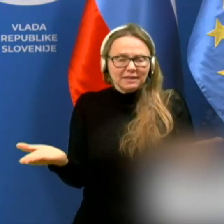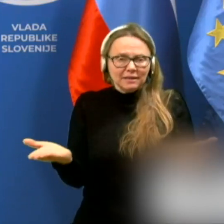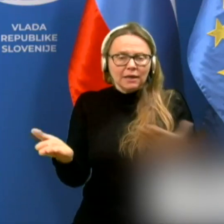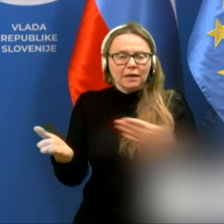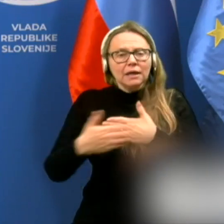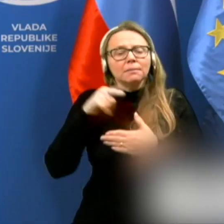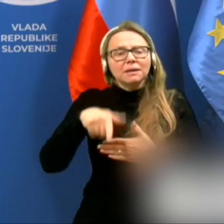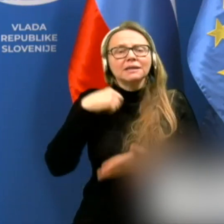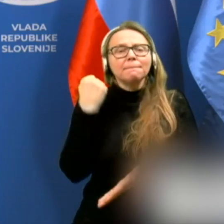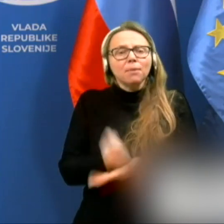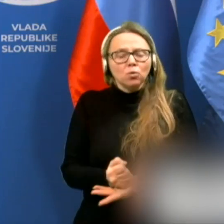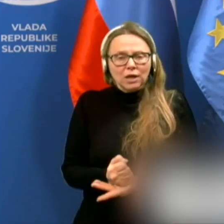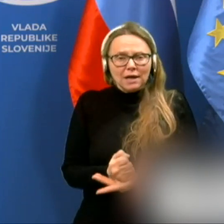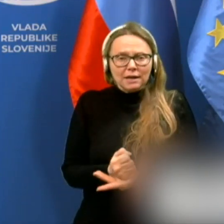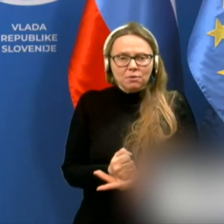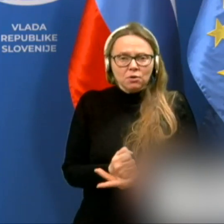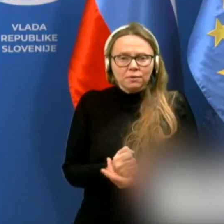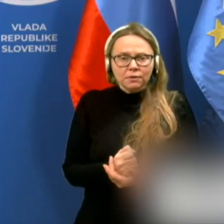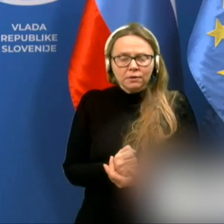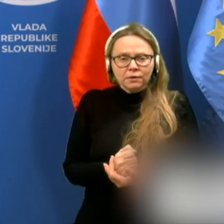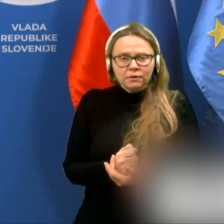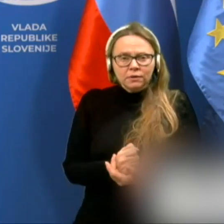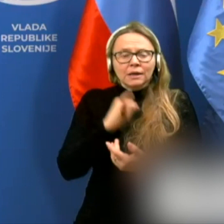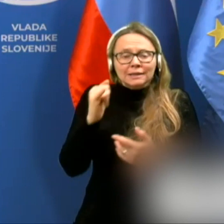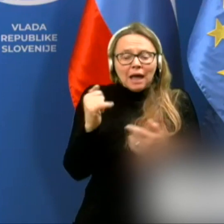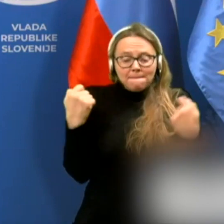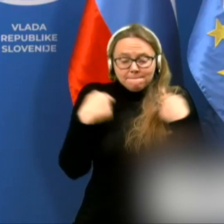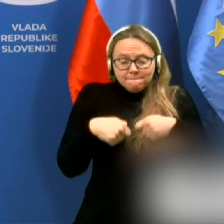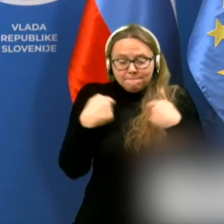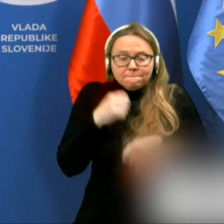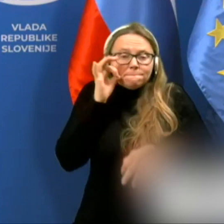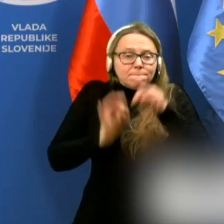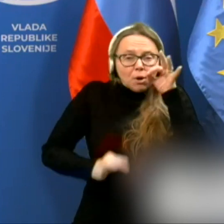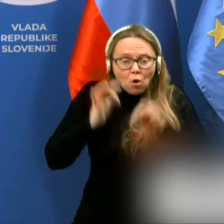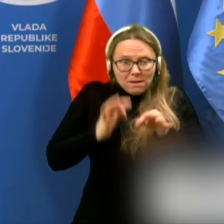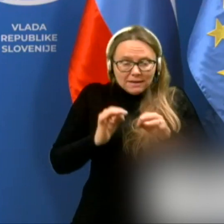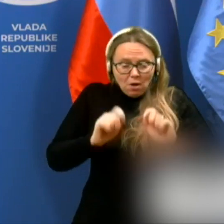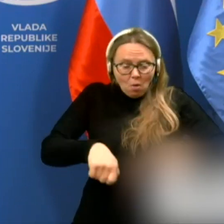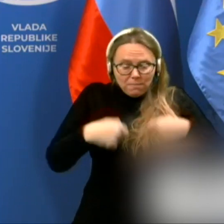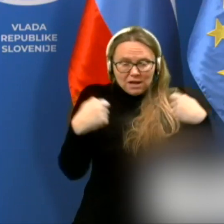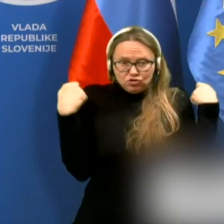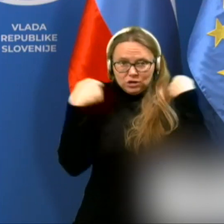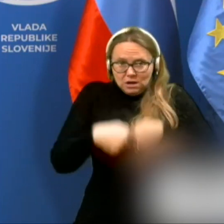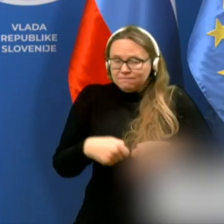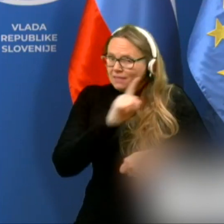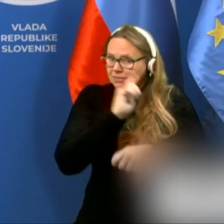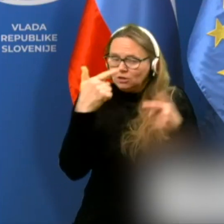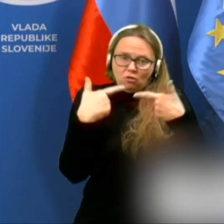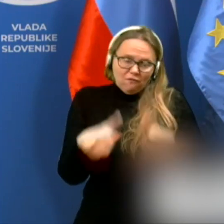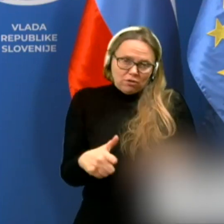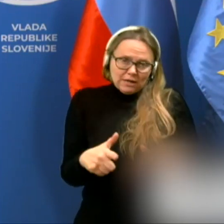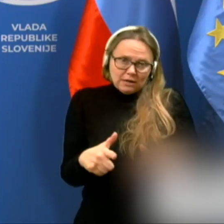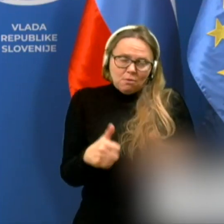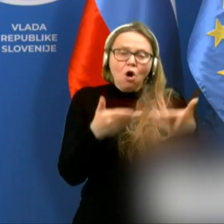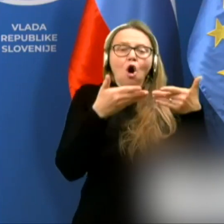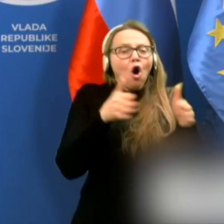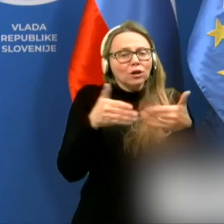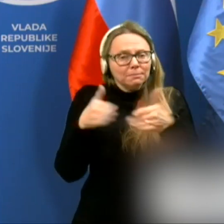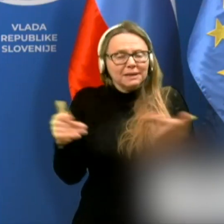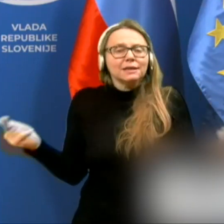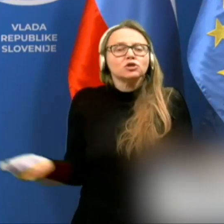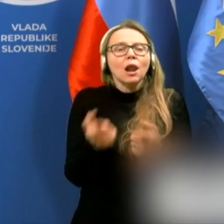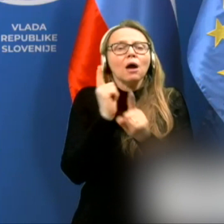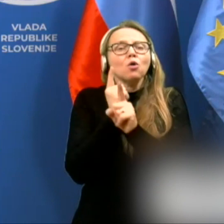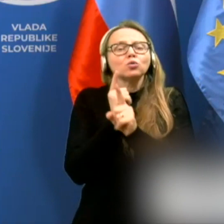Pri tem podarjamo, da pomerjanje oblačil in obutve ni dovoljeno. Odprte so